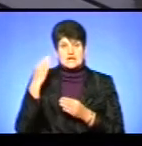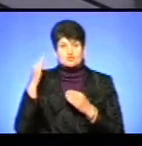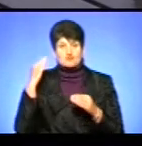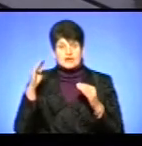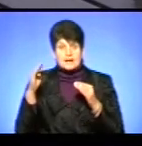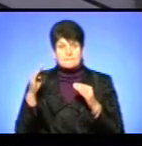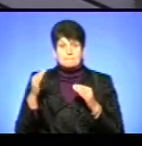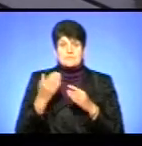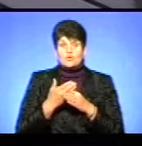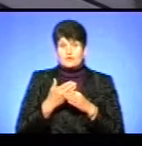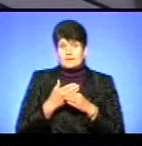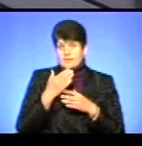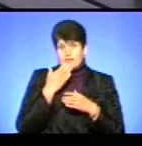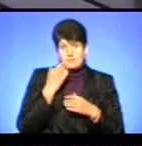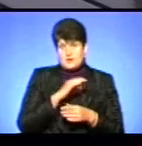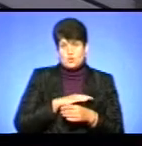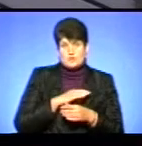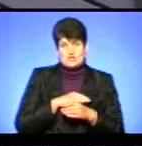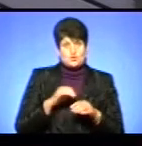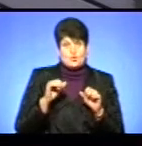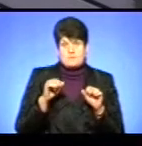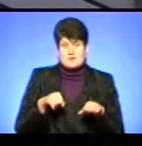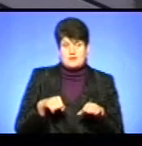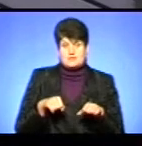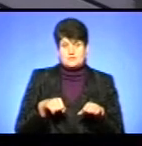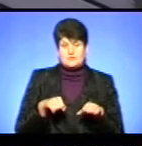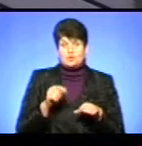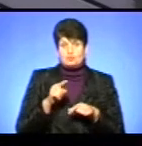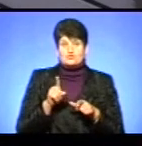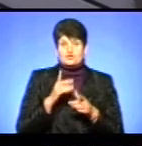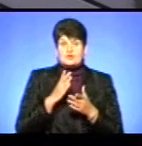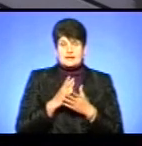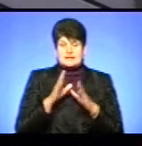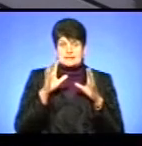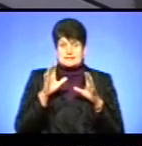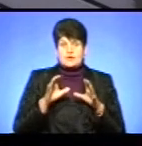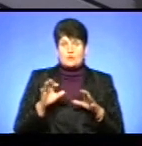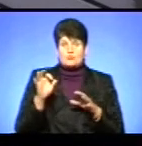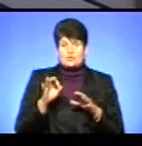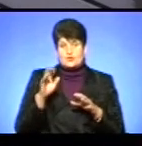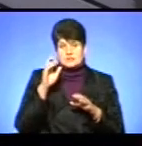пільговиків немає юридичного права через те, що існує закон про